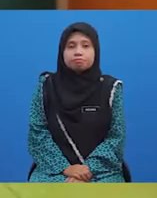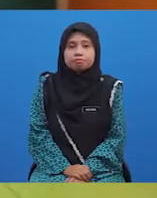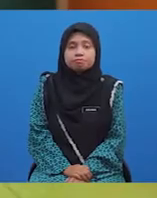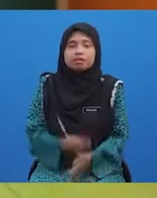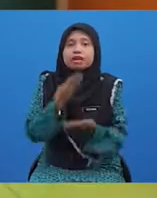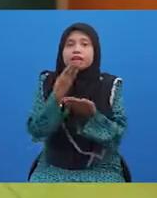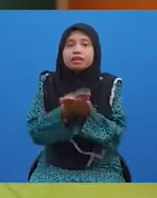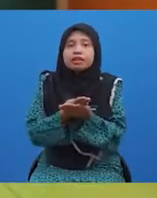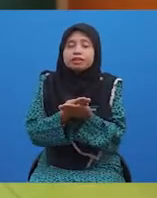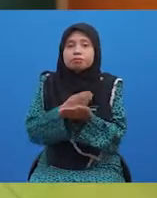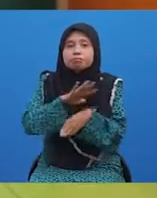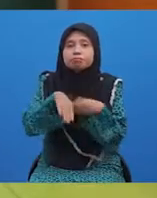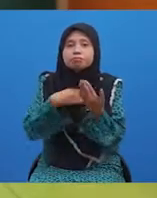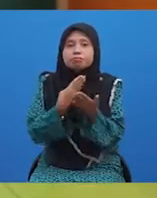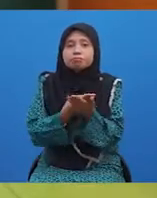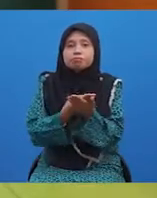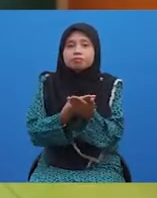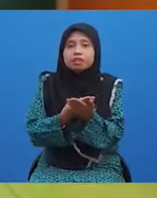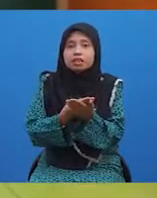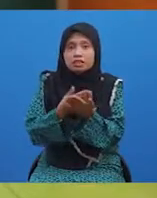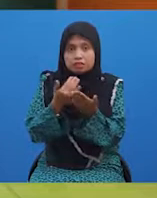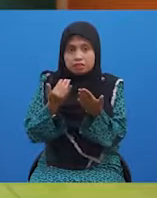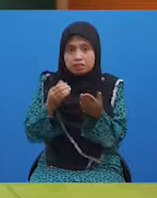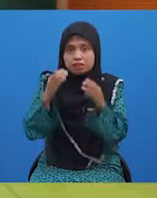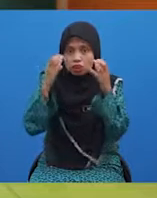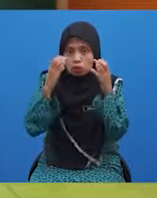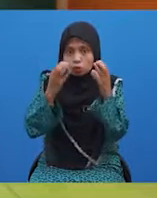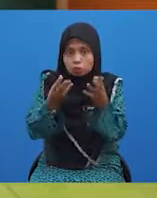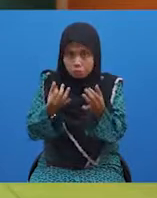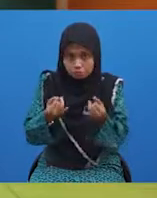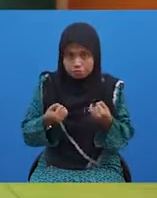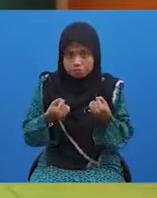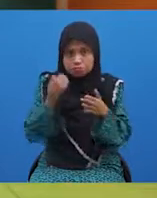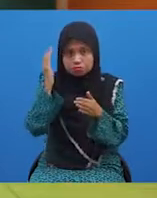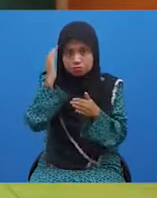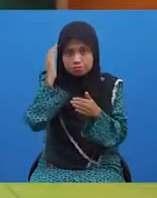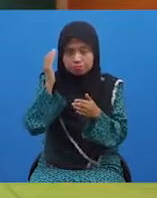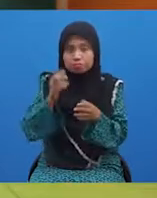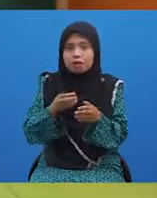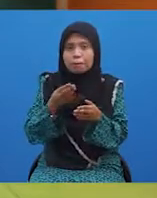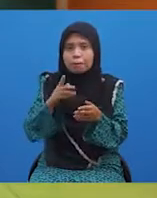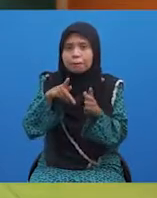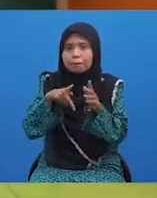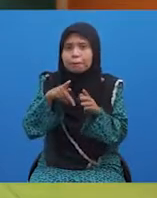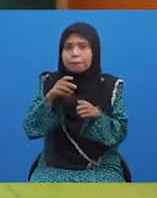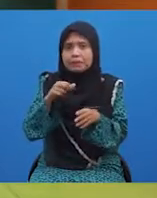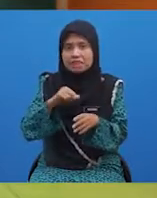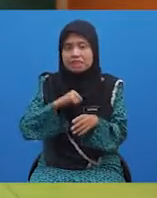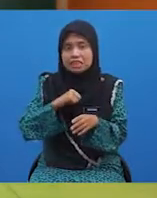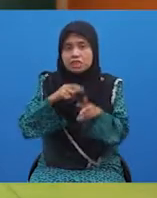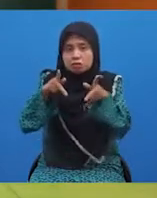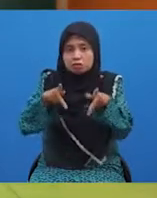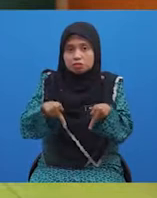Baiklah, para pelajar. Di sini, cikgu ingin tahu beberapa perkara berkenaan diri